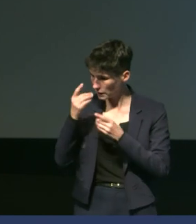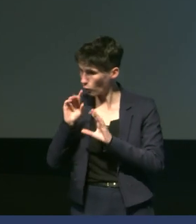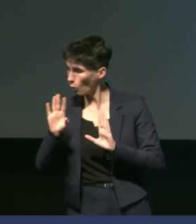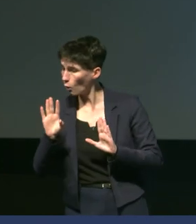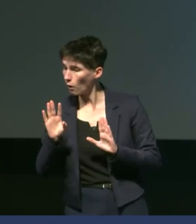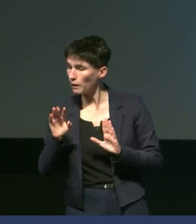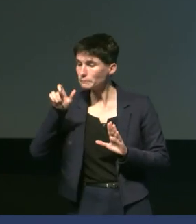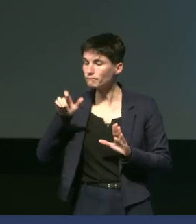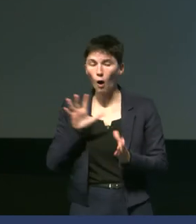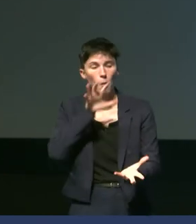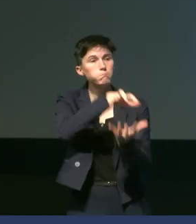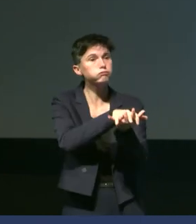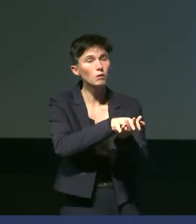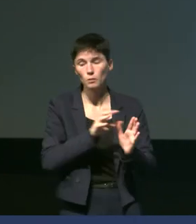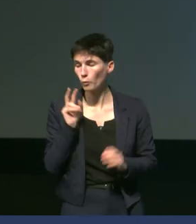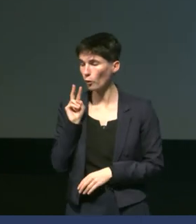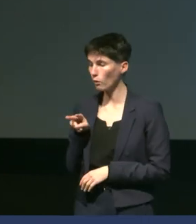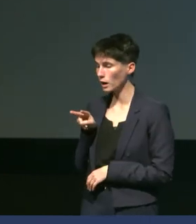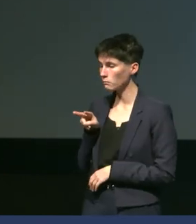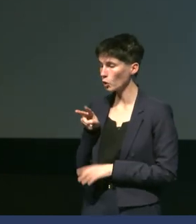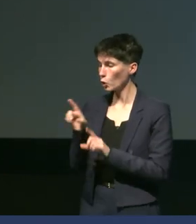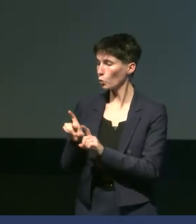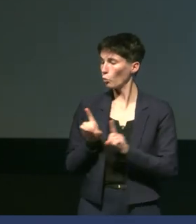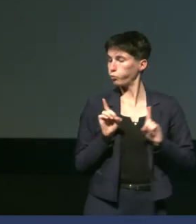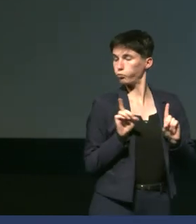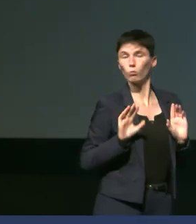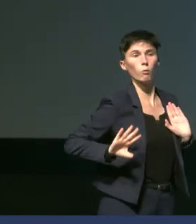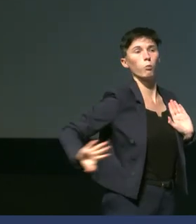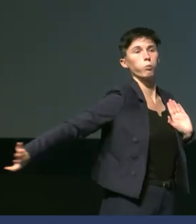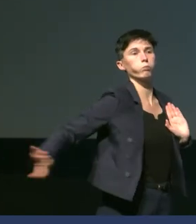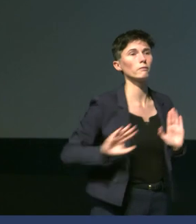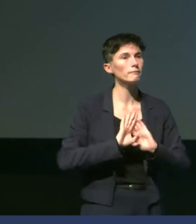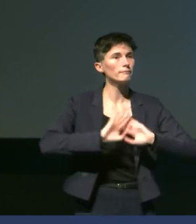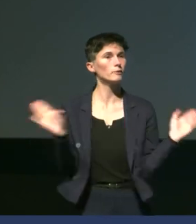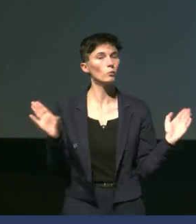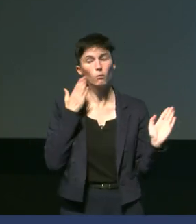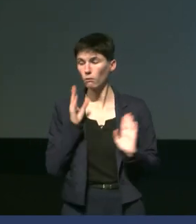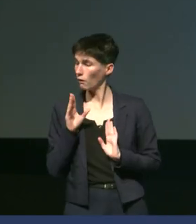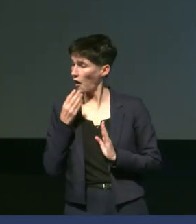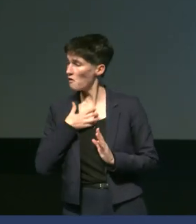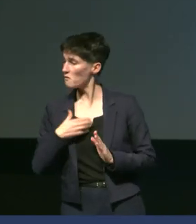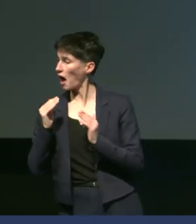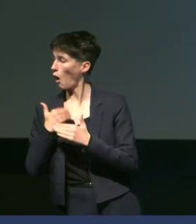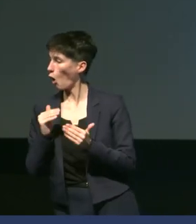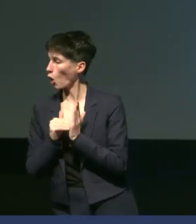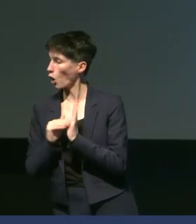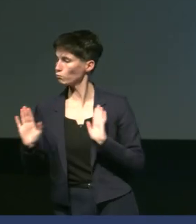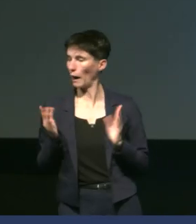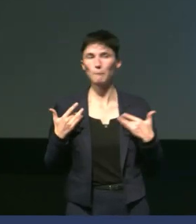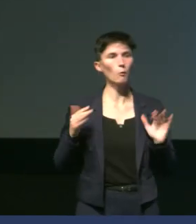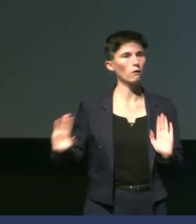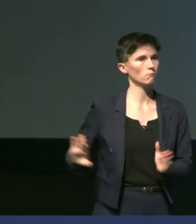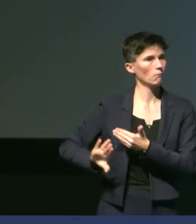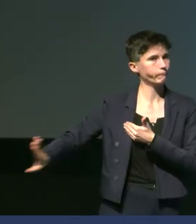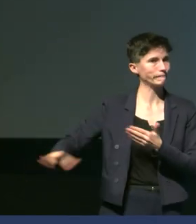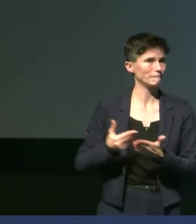autres regardent et puis ils s'écartent un peu au cas où, si le prédateur a encore un peu faim, ils ne veulent pas être le prochain. C'est exactement ça